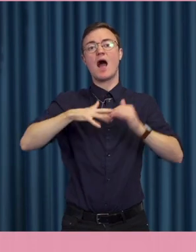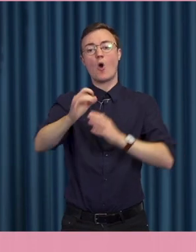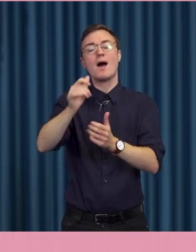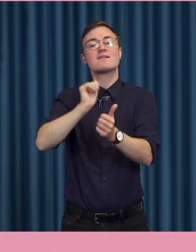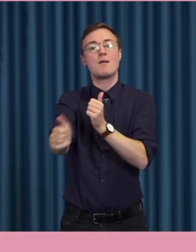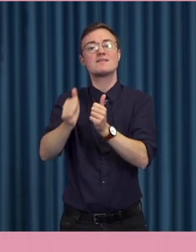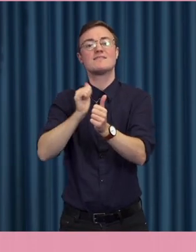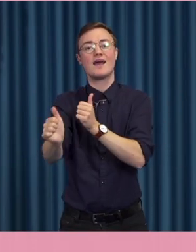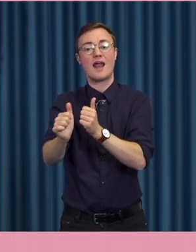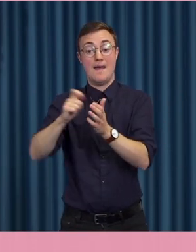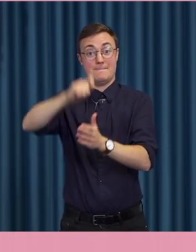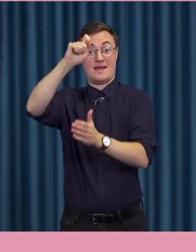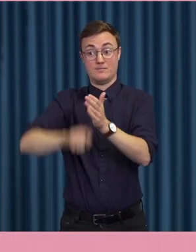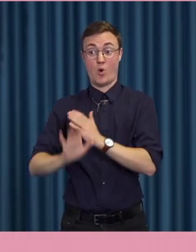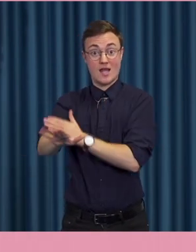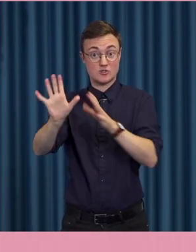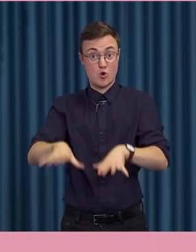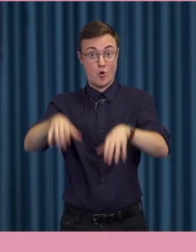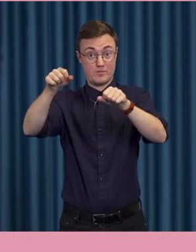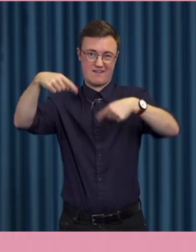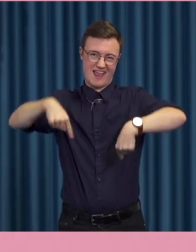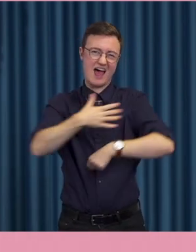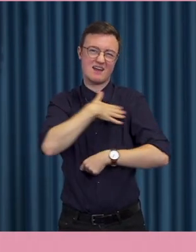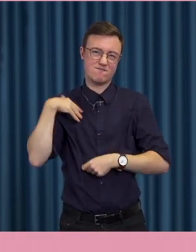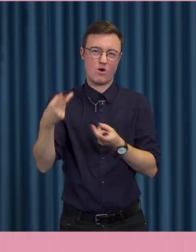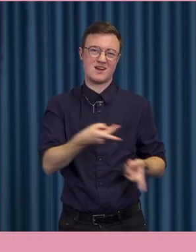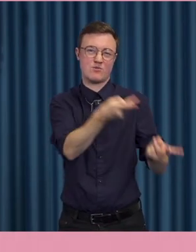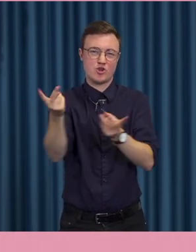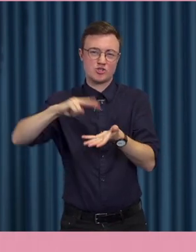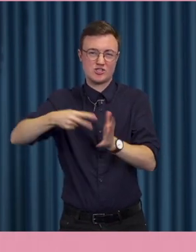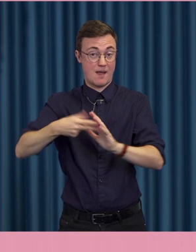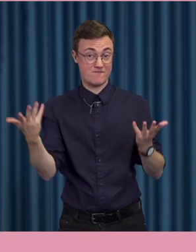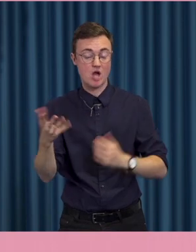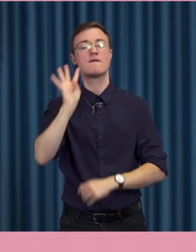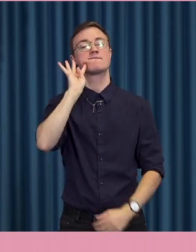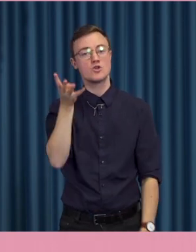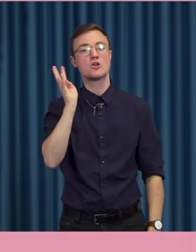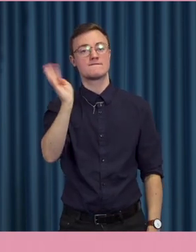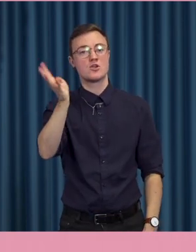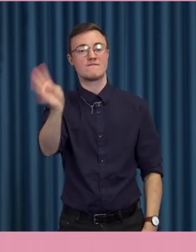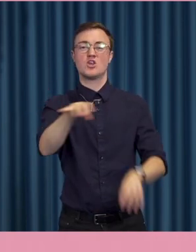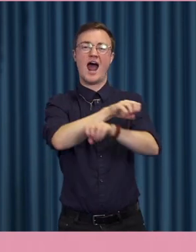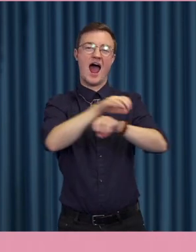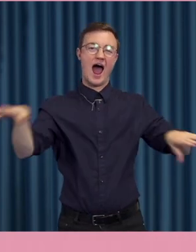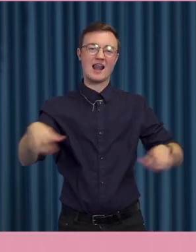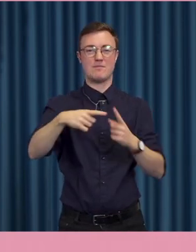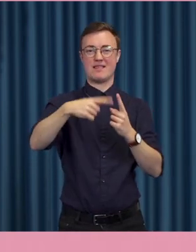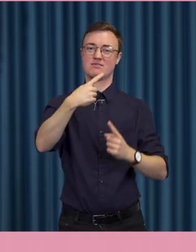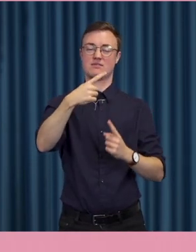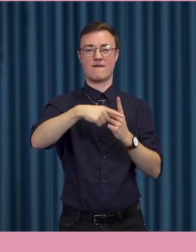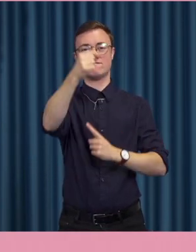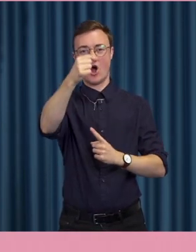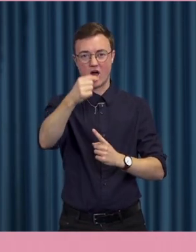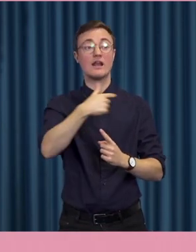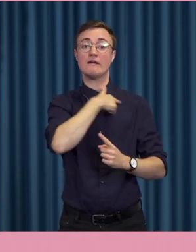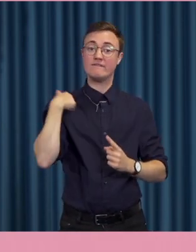Medborgarnas viktigaste uppgift i vårt demokratiska system. är att vart fjärde år i de allmänna valen välja vilka som ska